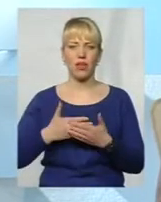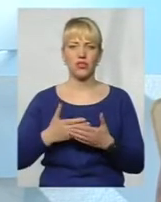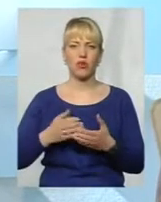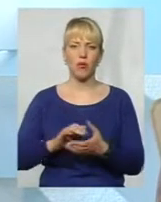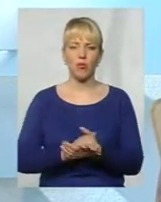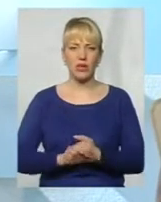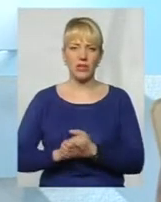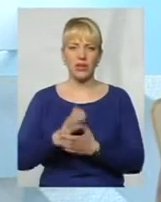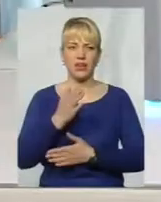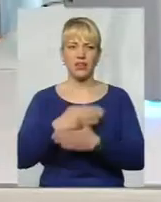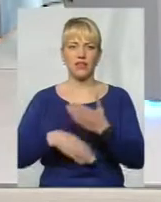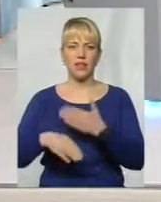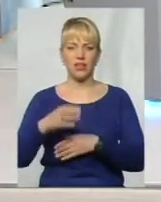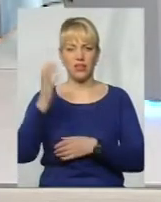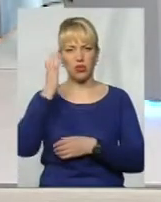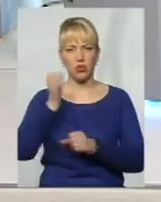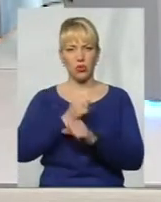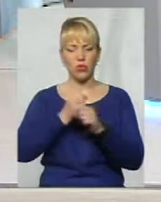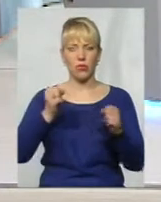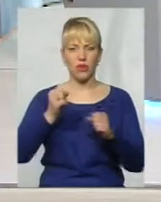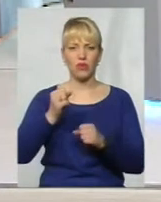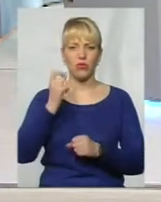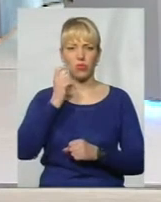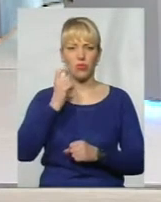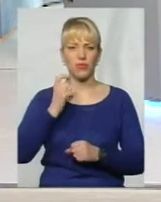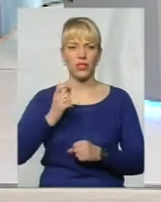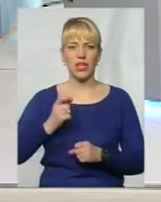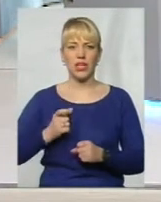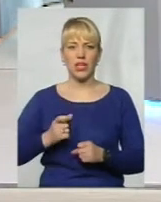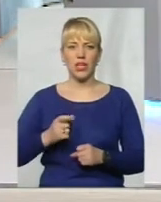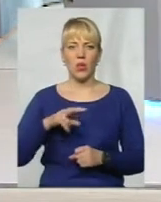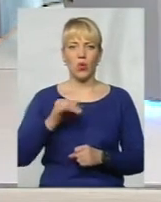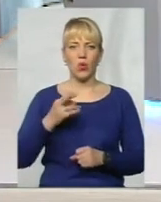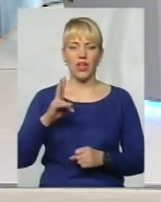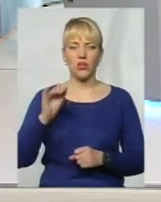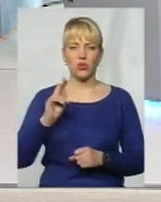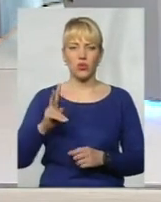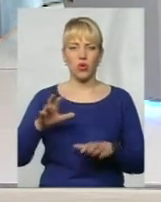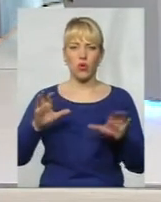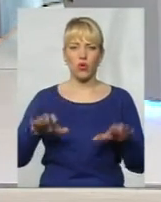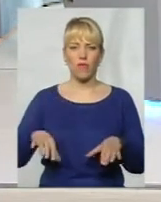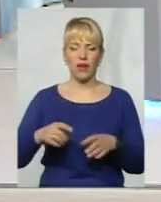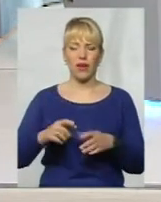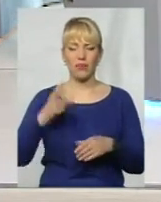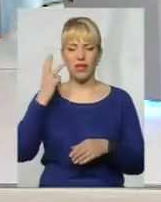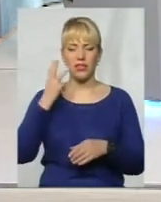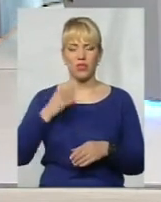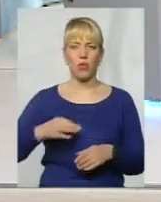«Союз Чорнобиль-Україна». Також Володимир Федорович Лукієнчук – голова Хмельницької міської організації